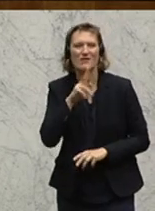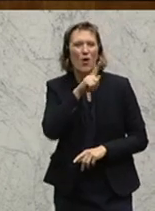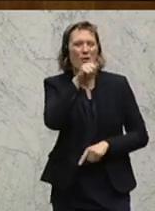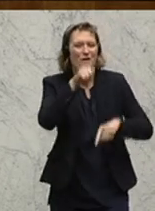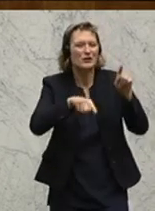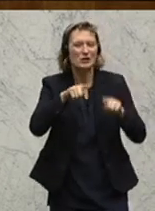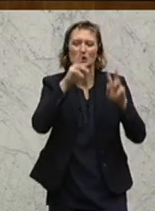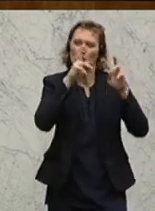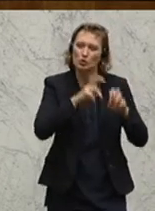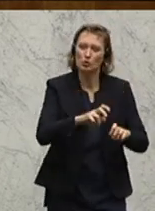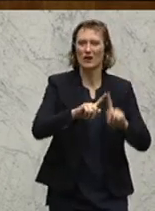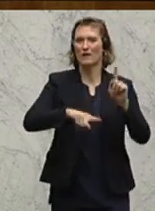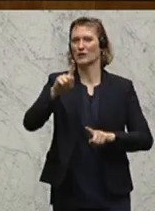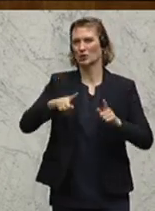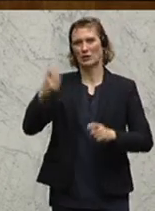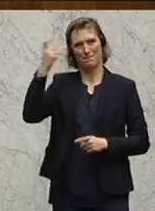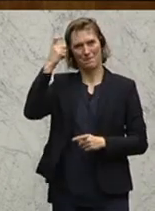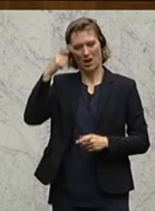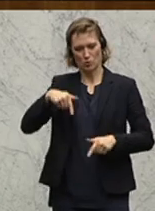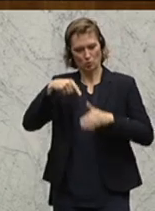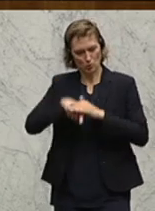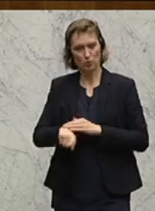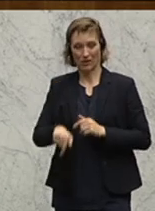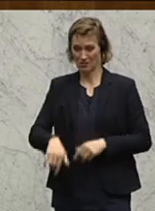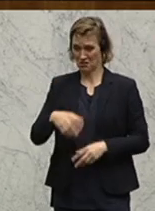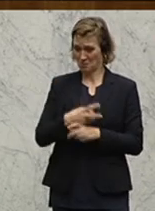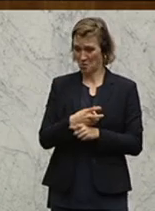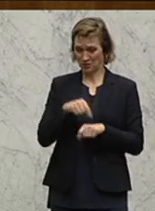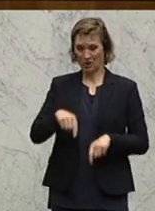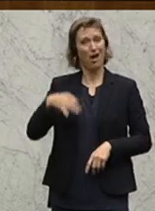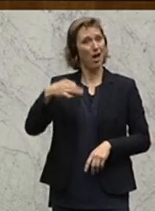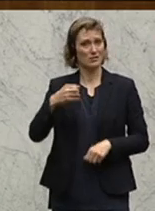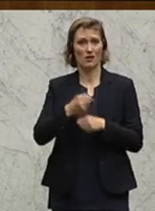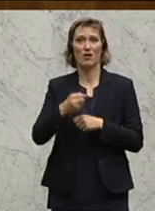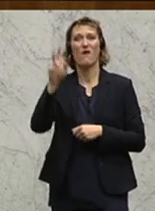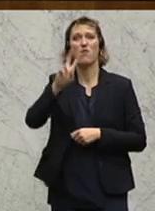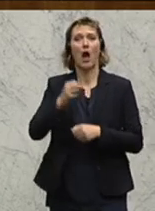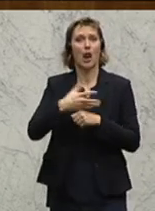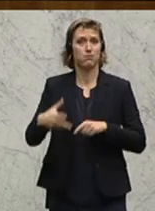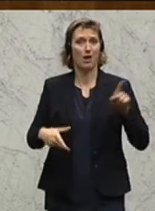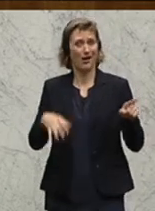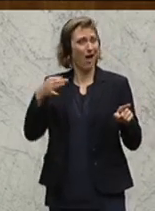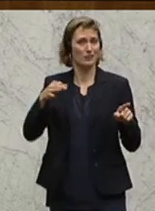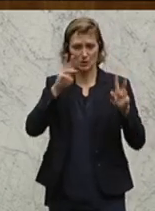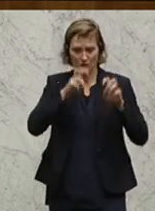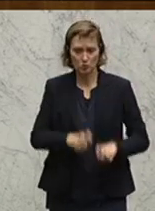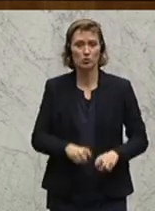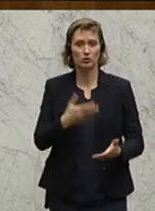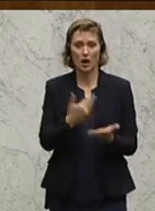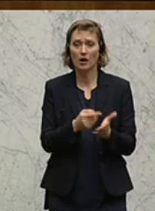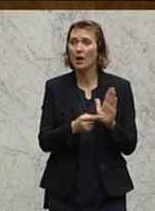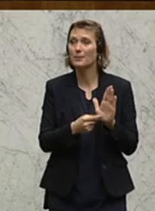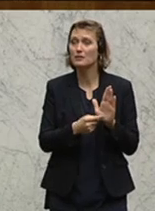verschiedenen Zugangsweisen waren. Und in Österreich gibt es nur eine einzige Studie, eine Vorarlberger Studie, die sich mit dem Problem beschäftigt hat. Und auch da ist